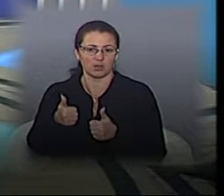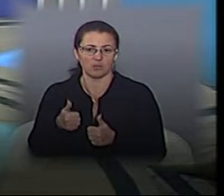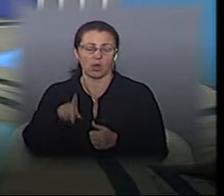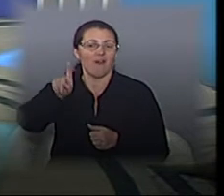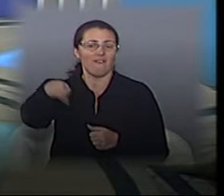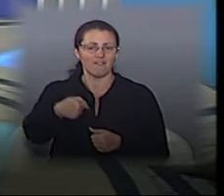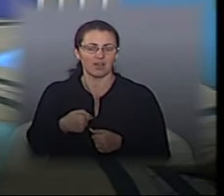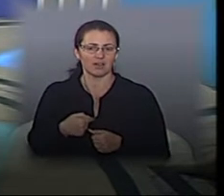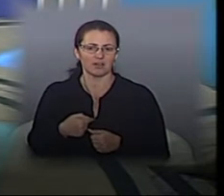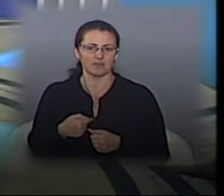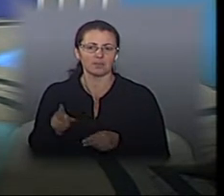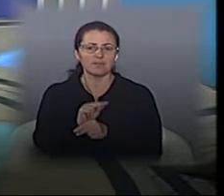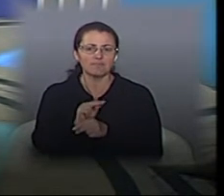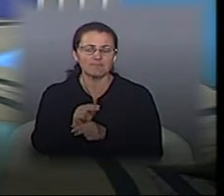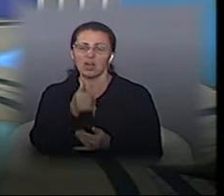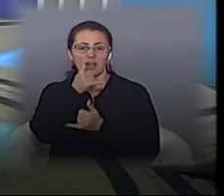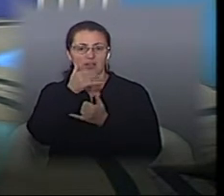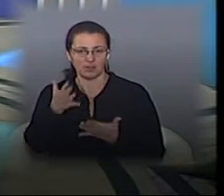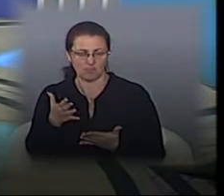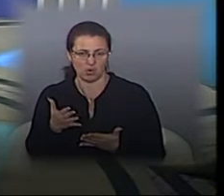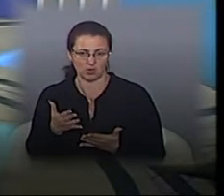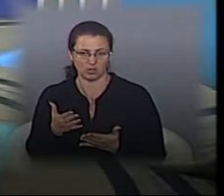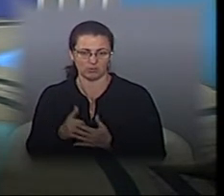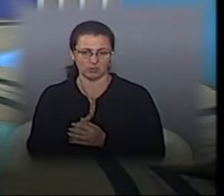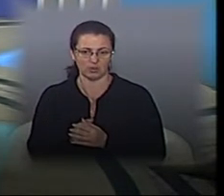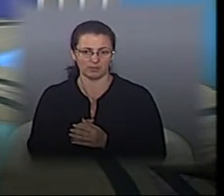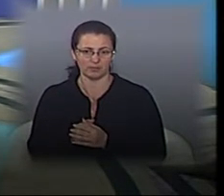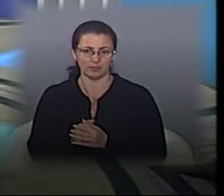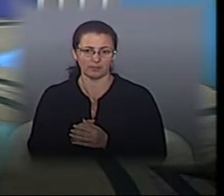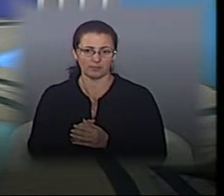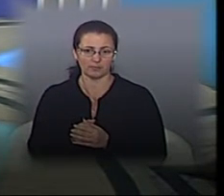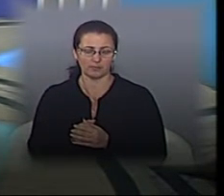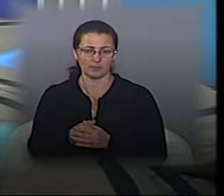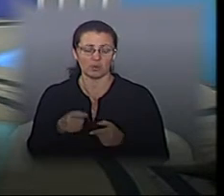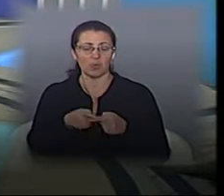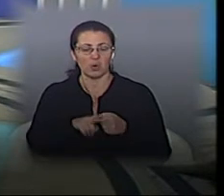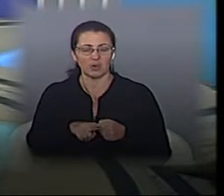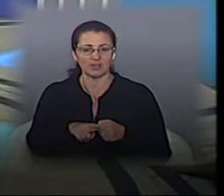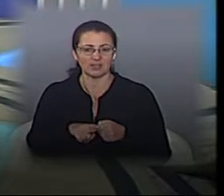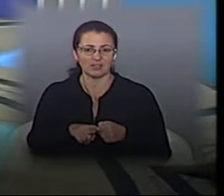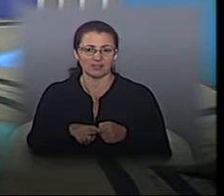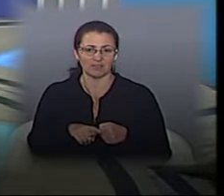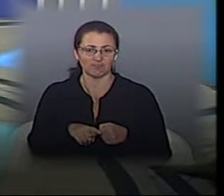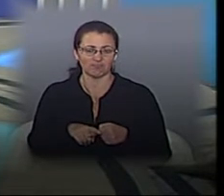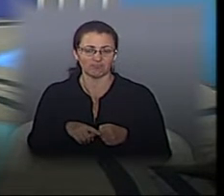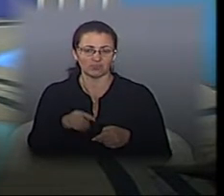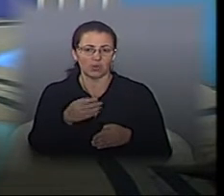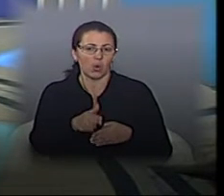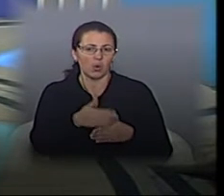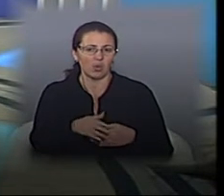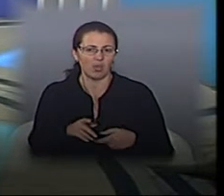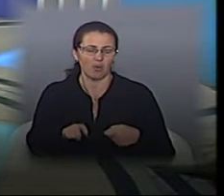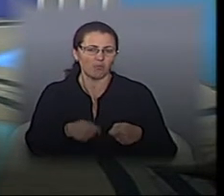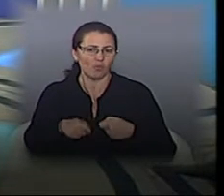підрядників, не можемо вимагати усунення недоліків. Проте, знову ж таки, про ті недоліки, які говорить пан Олександр, я погоджуюся, так, є люки, які